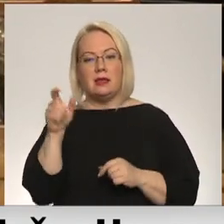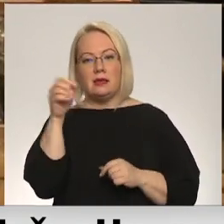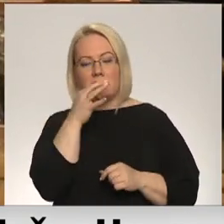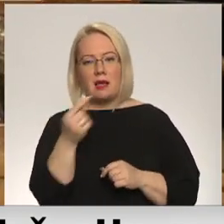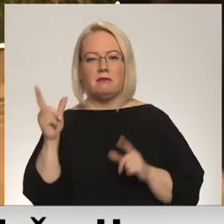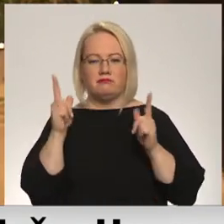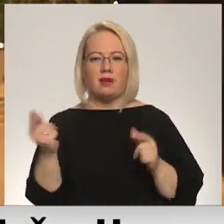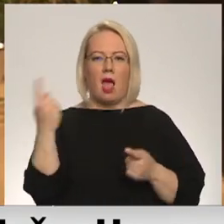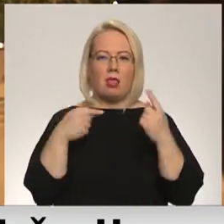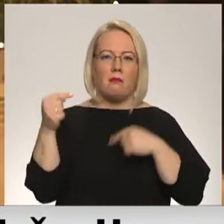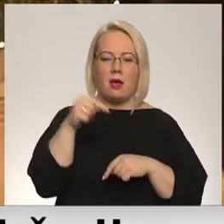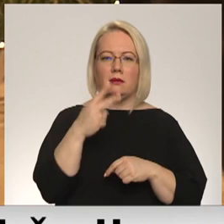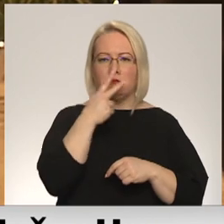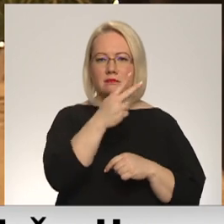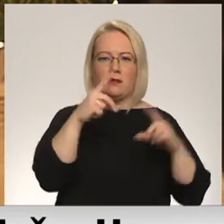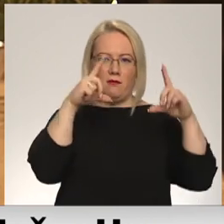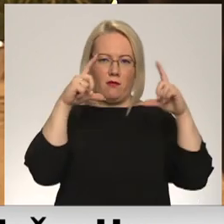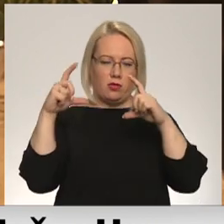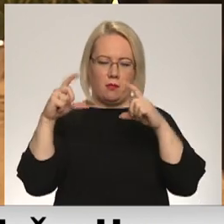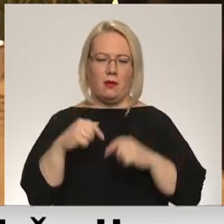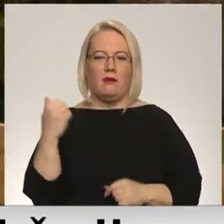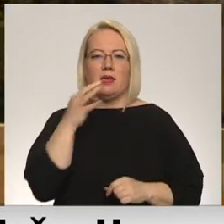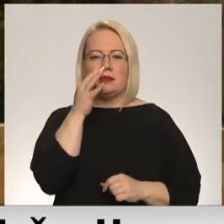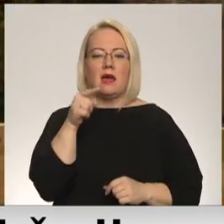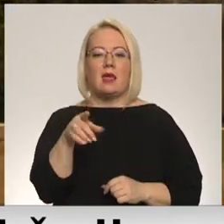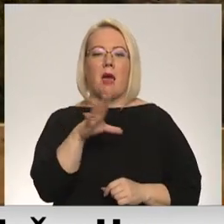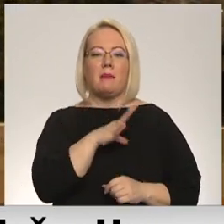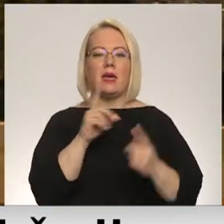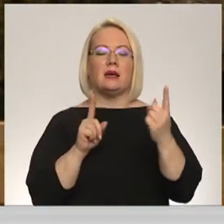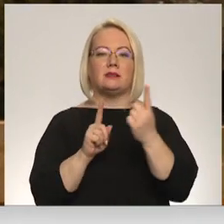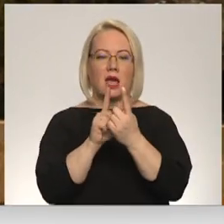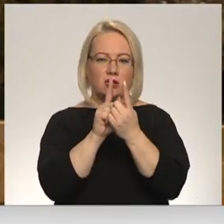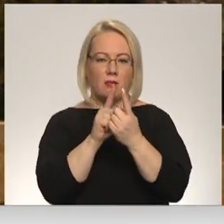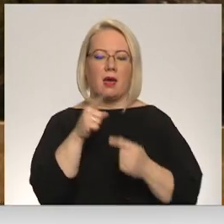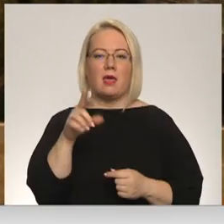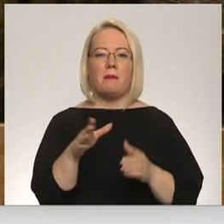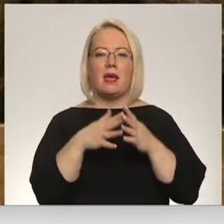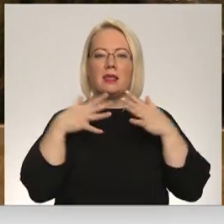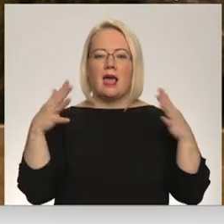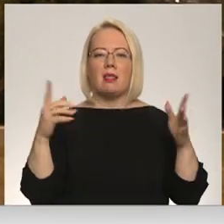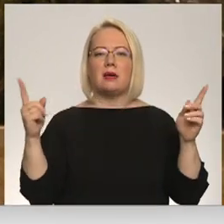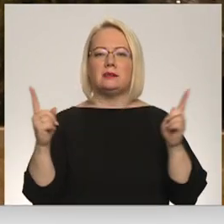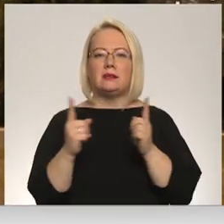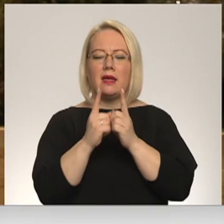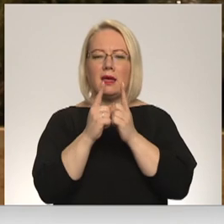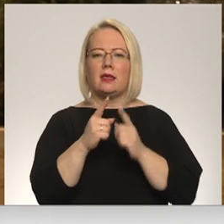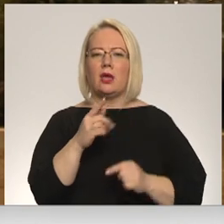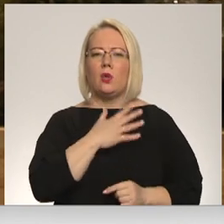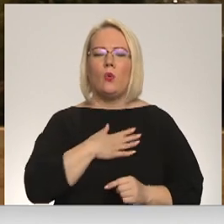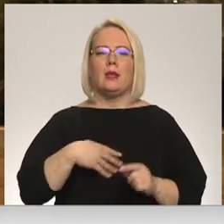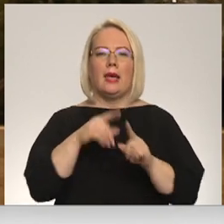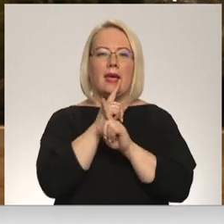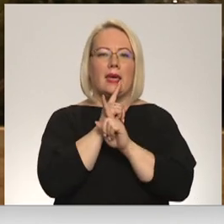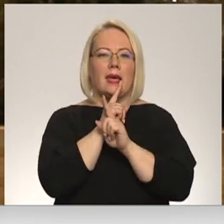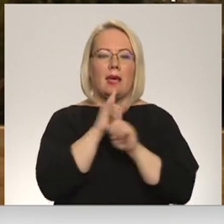fotoaparātu. Tā bija sastapšanās, tā bija lielas satikšanas ar kaut ko tik īpatnējo